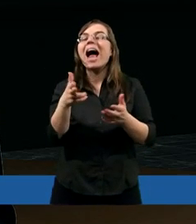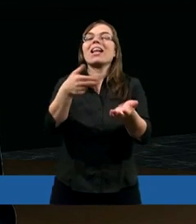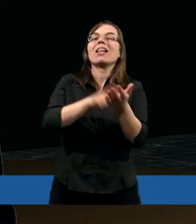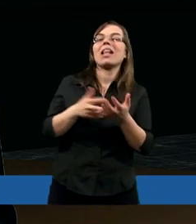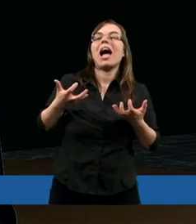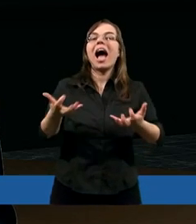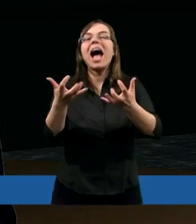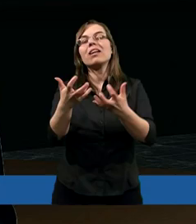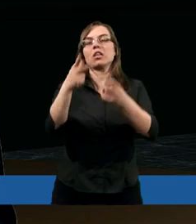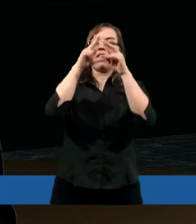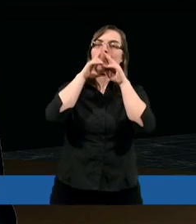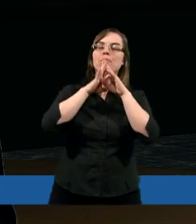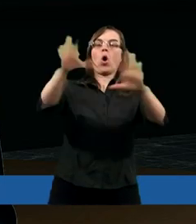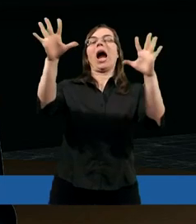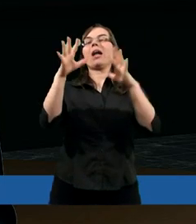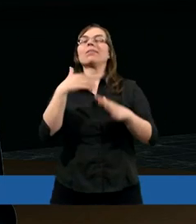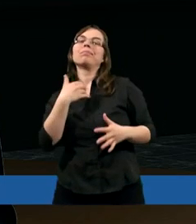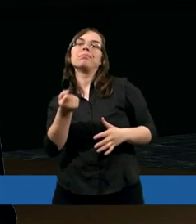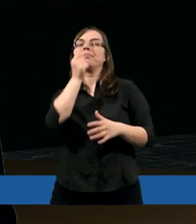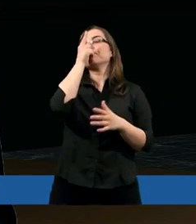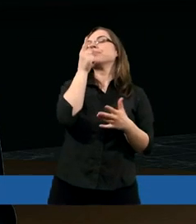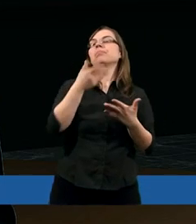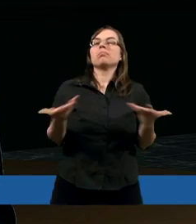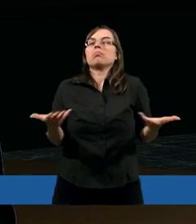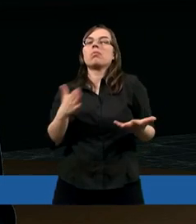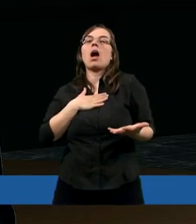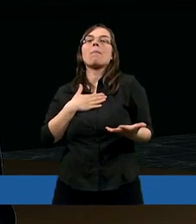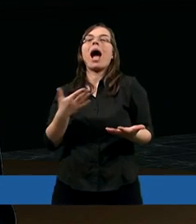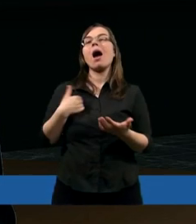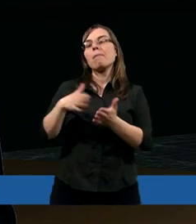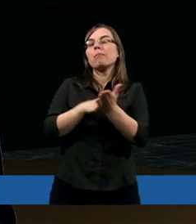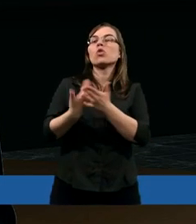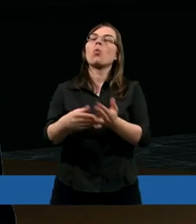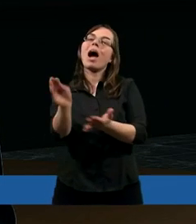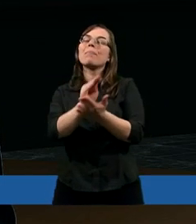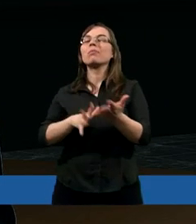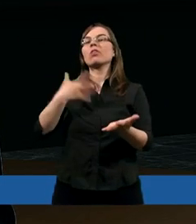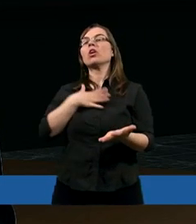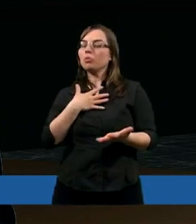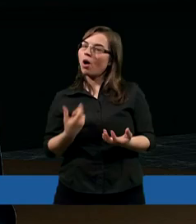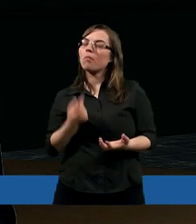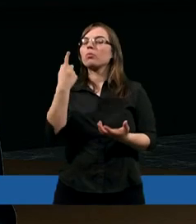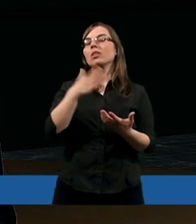pokazania się, tak jak, no mamy przykład w Biblii Ananiasza i Safiry,